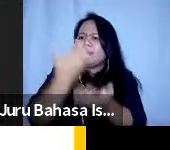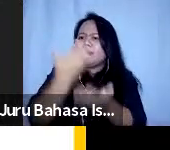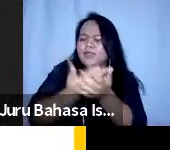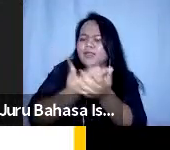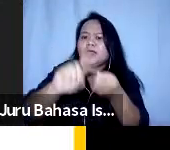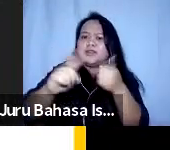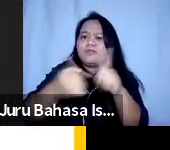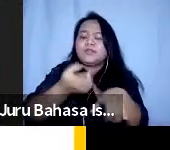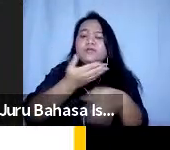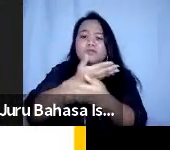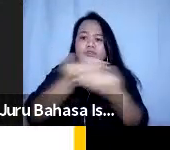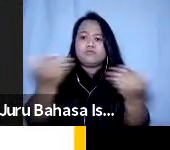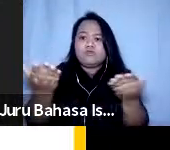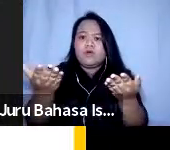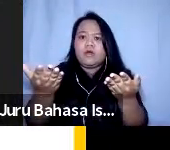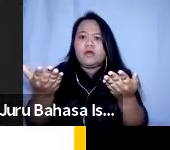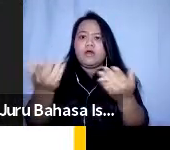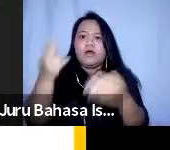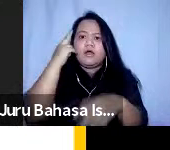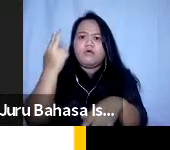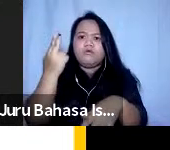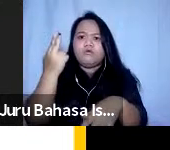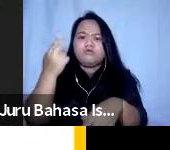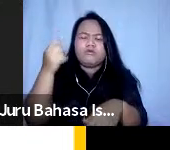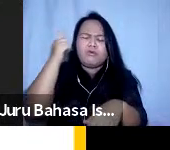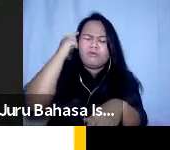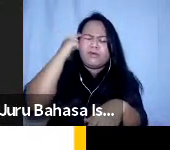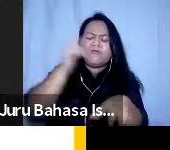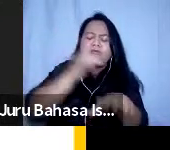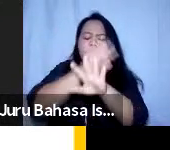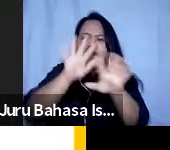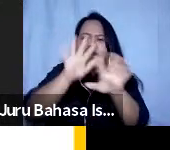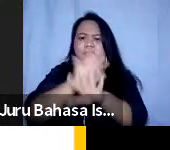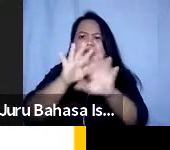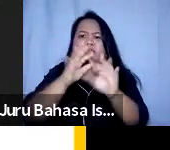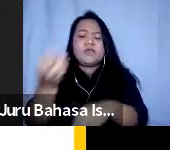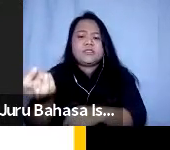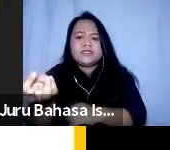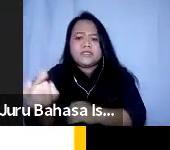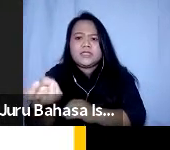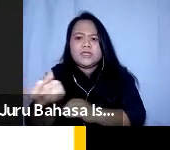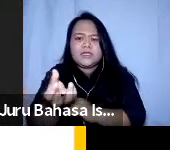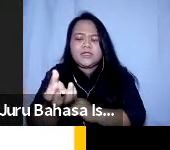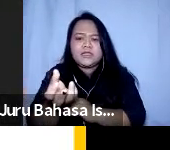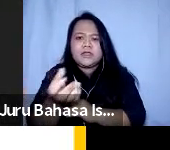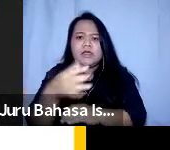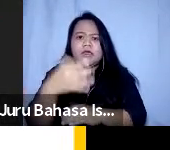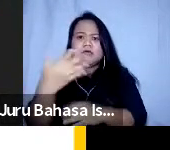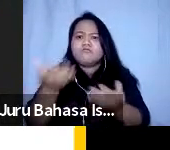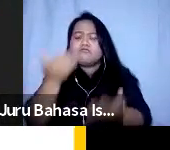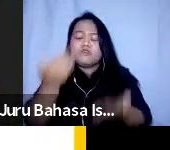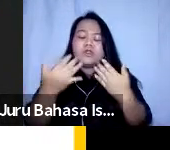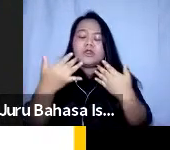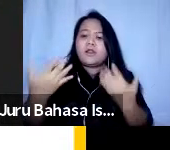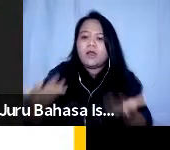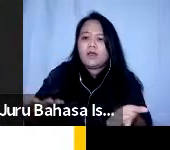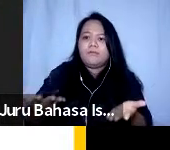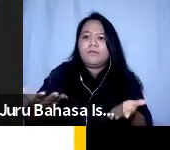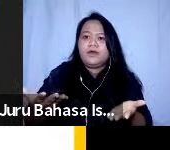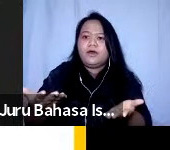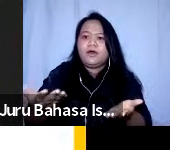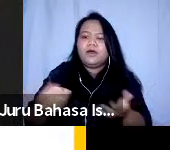-teman semua mungkin untuk berpikir atau berefleksi sedikit kira-kira kemungkinan apa yang bisa